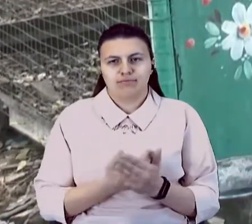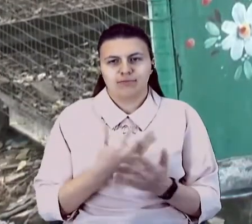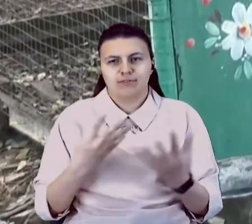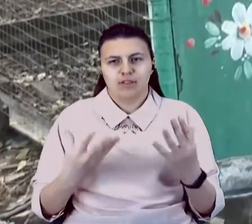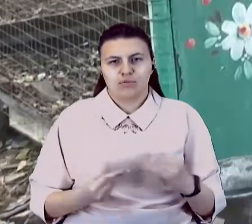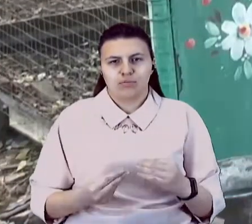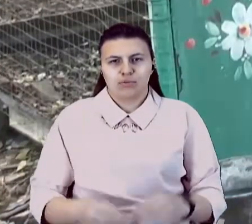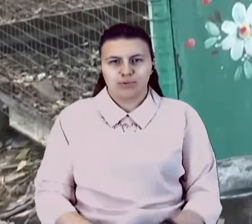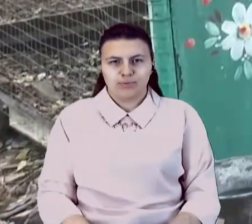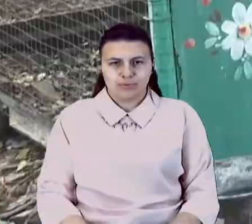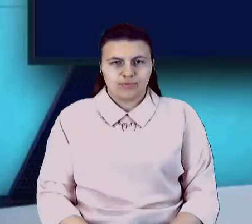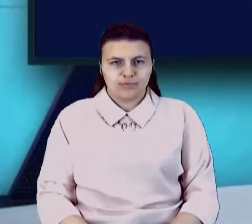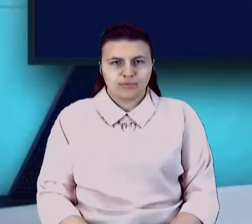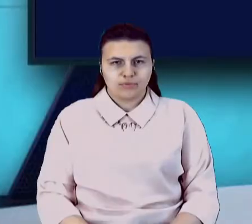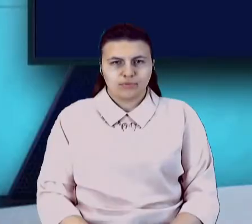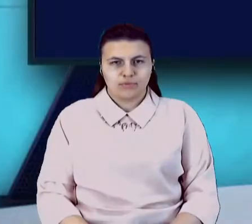на Суспільному.